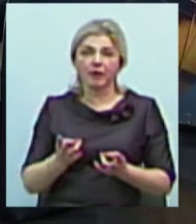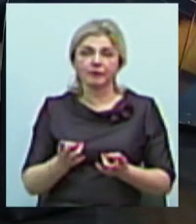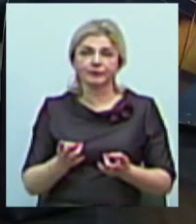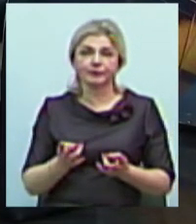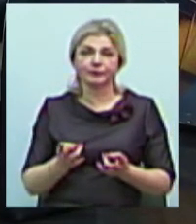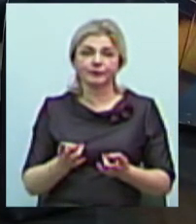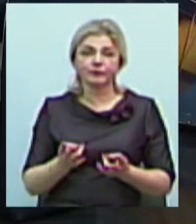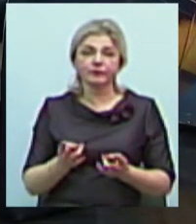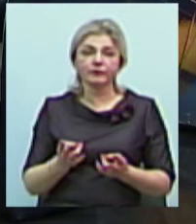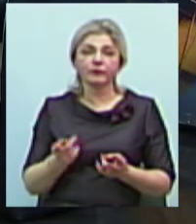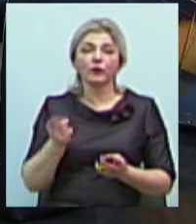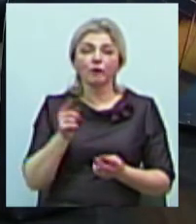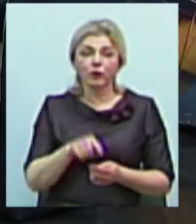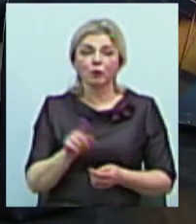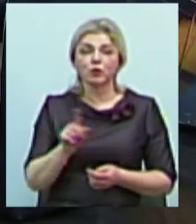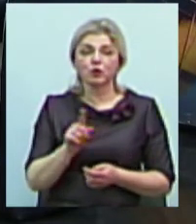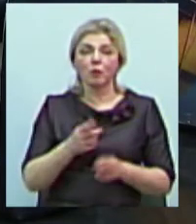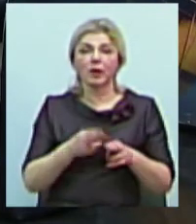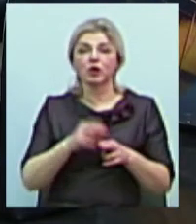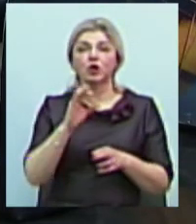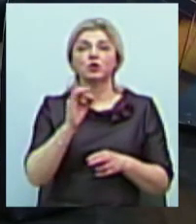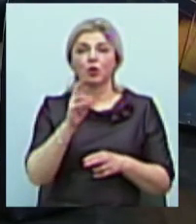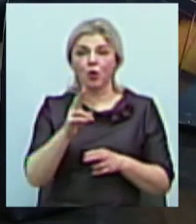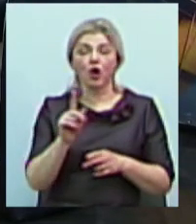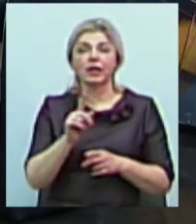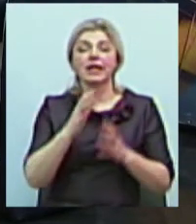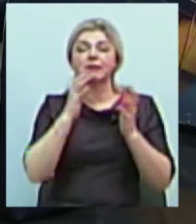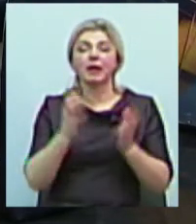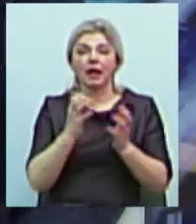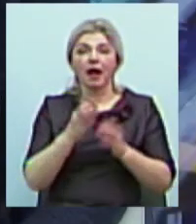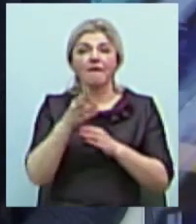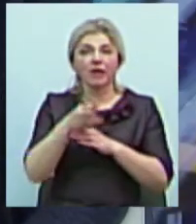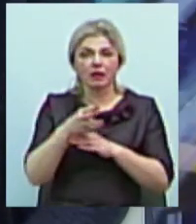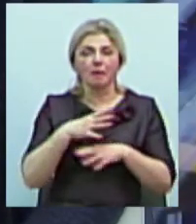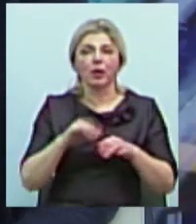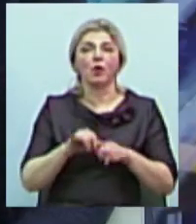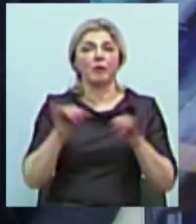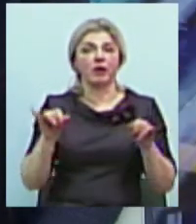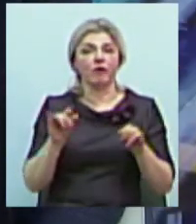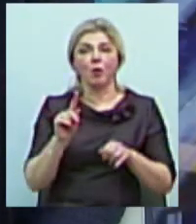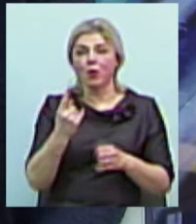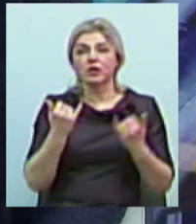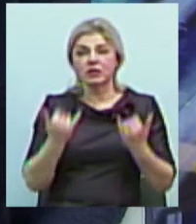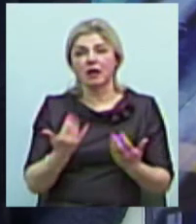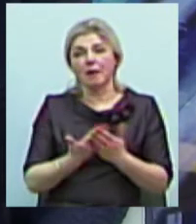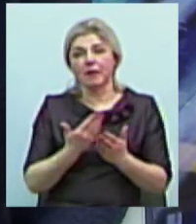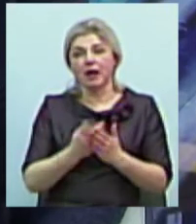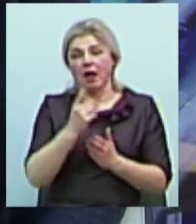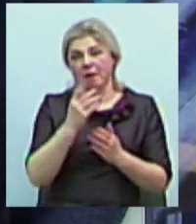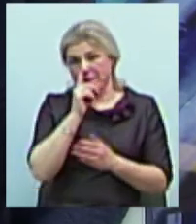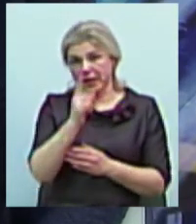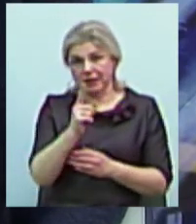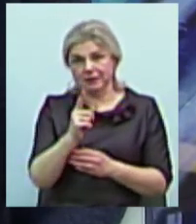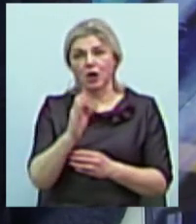тому, щоб цей строк, який зберігає це відео, був збільшений, бо зараз він складає десь близько місяця,